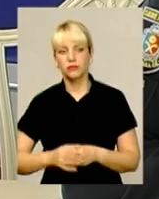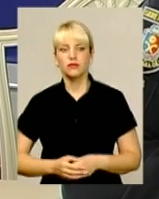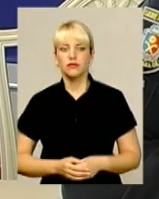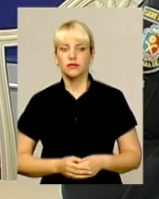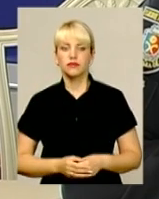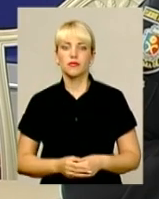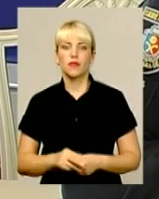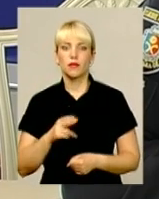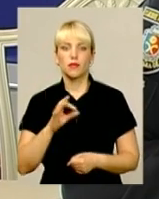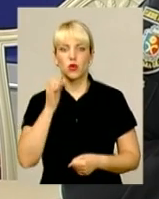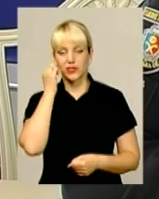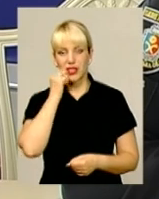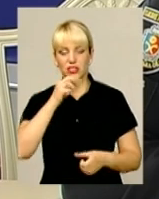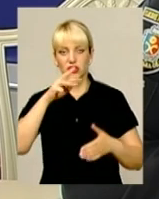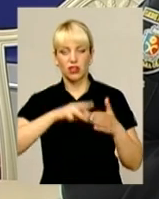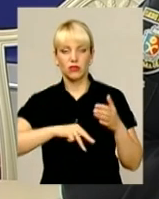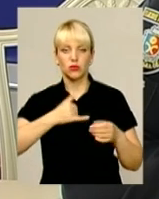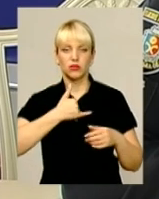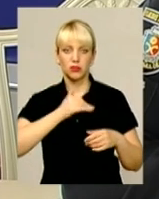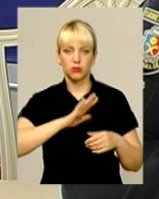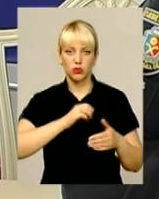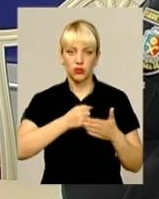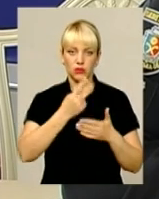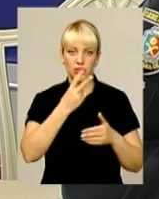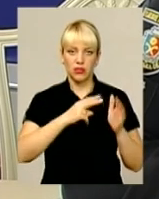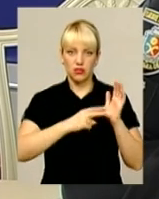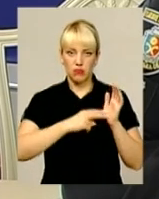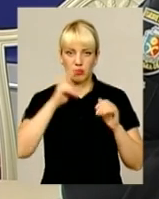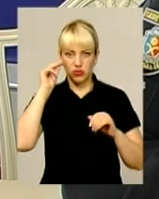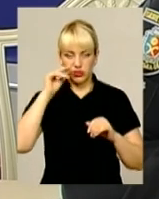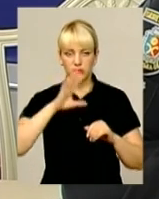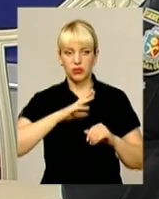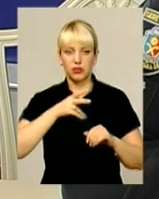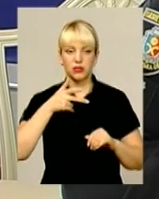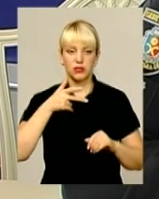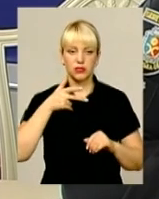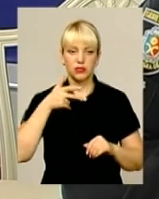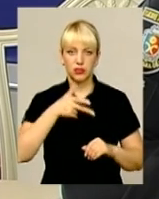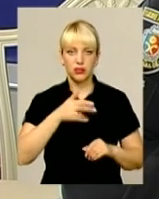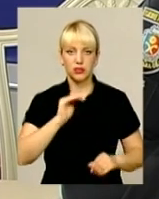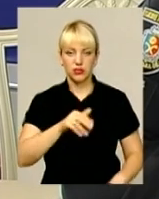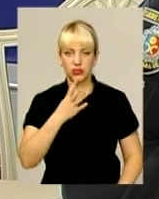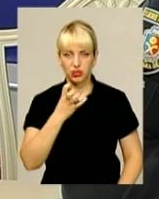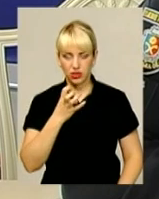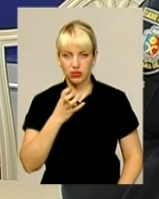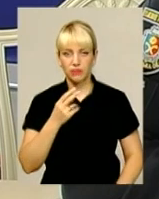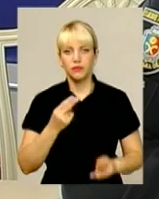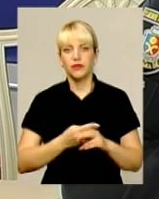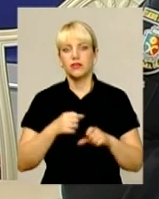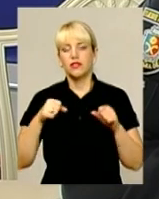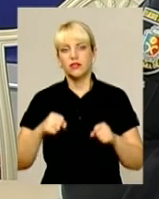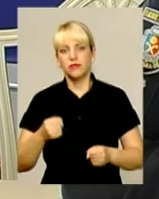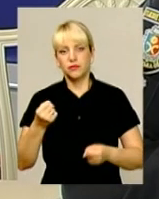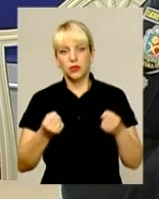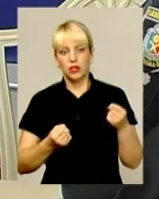По старих штрафах у нас було до 27-го числа штраф 3-400 тисячі гривень з позбавленням права